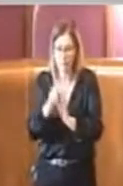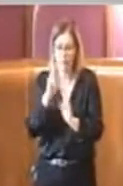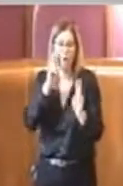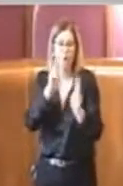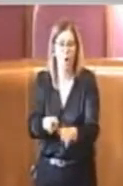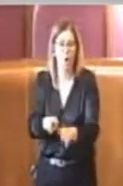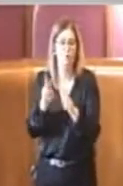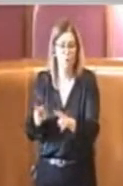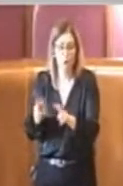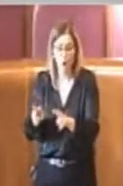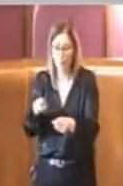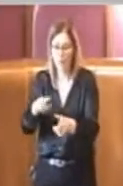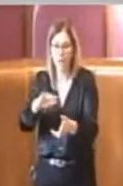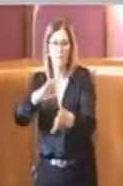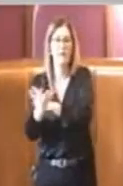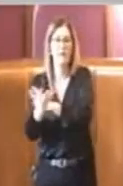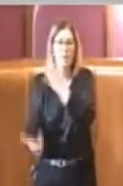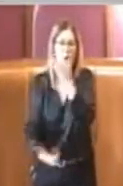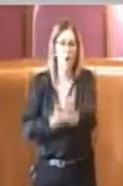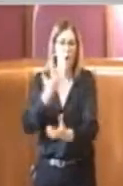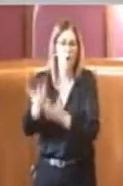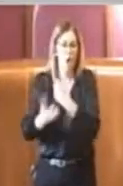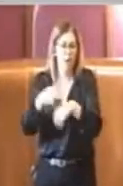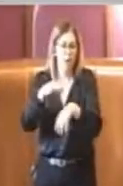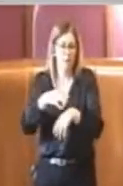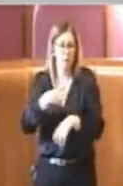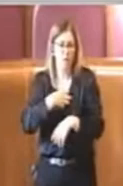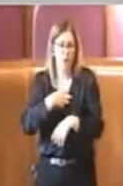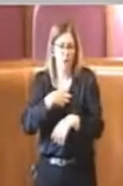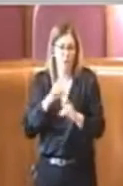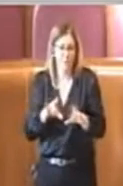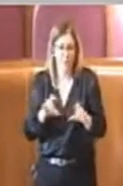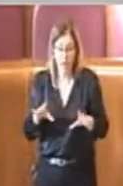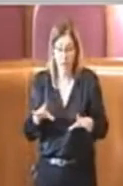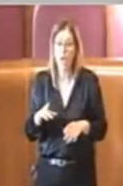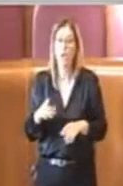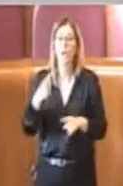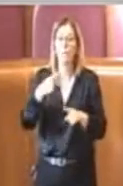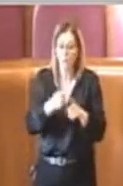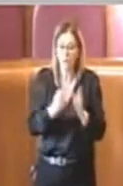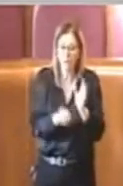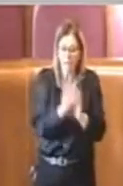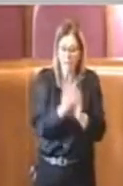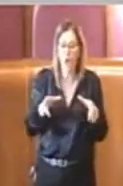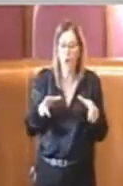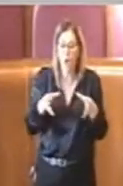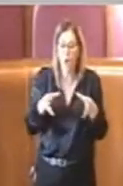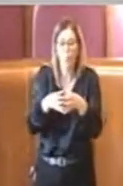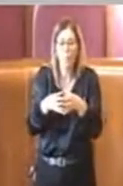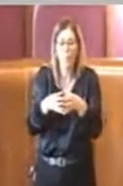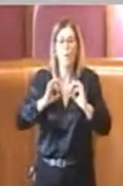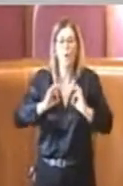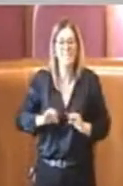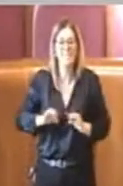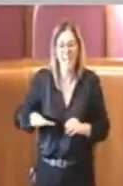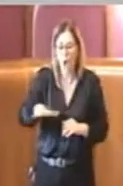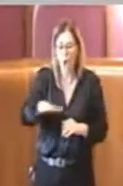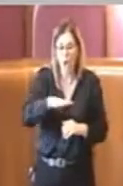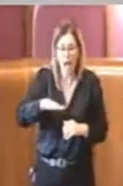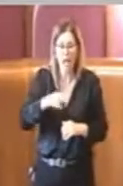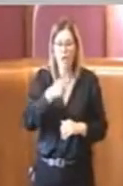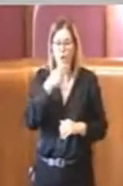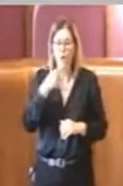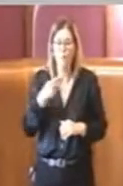diventano rocchi tossici, con la costituzione di un nucleo della polizia locale che poi si è chiamato nucleo